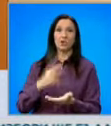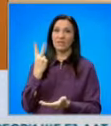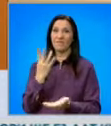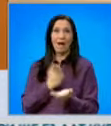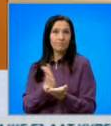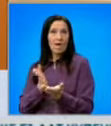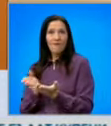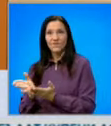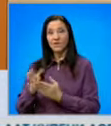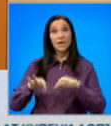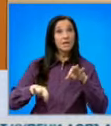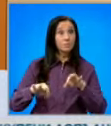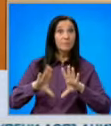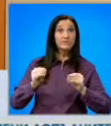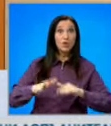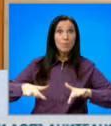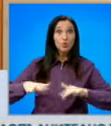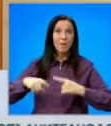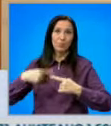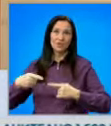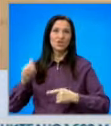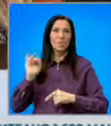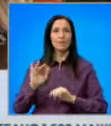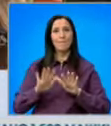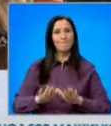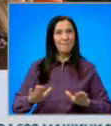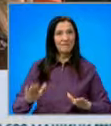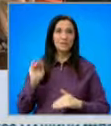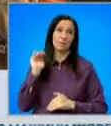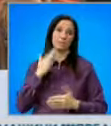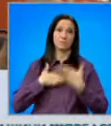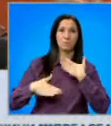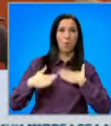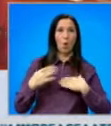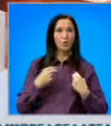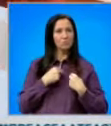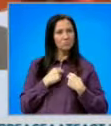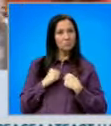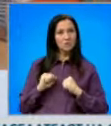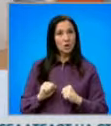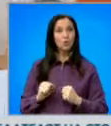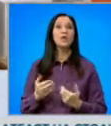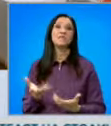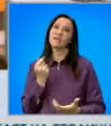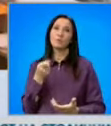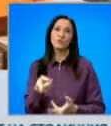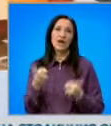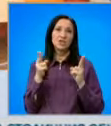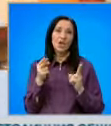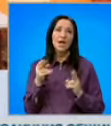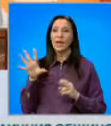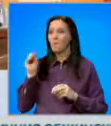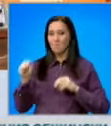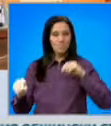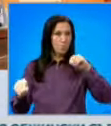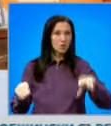избори. При всички положения процесът ще бъде малко по-бавен и за да сме спокойни и сигурни взехме това решение да поставим по две